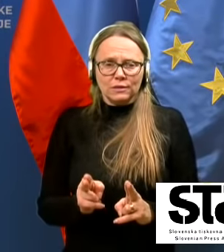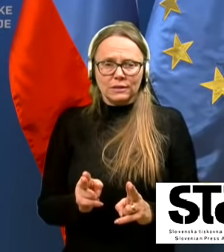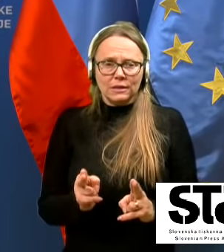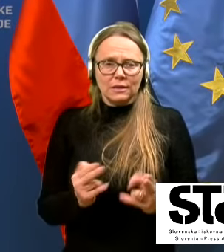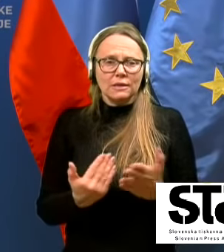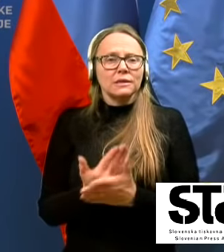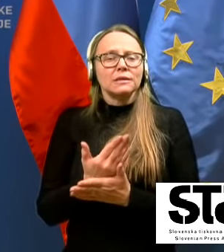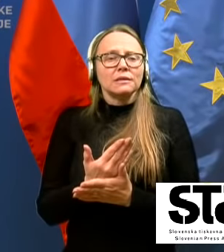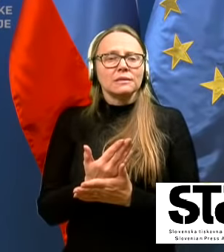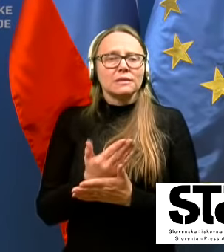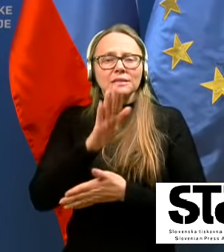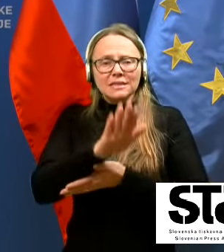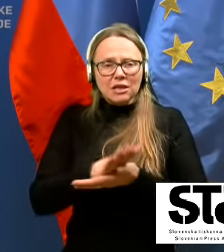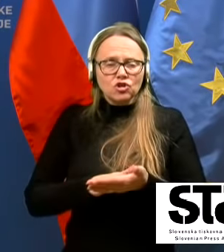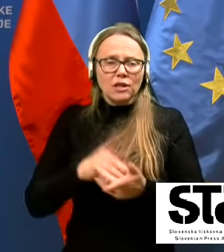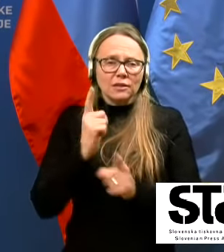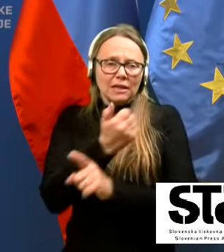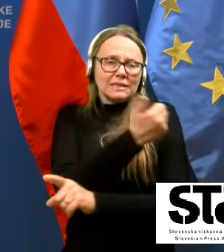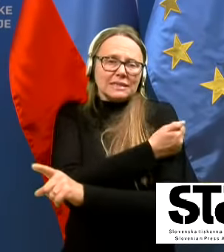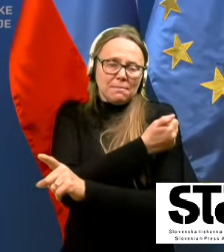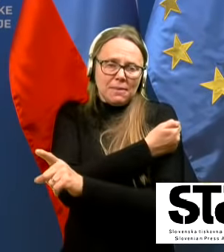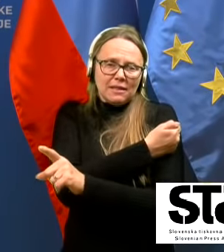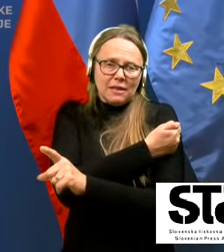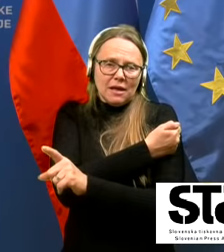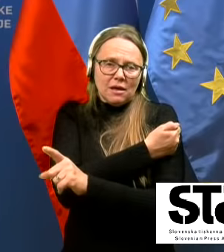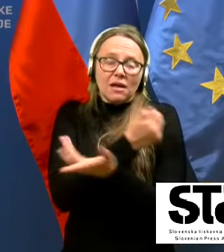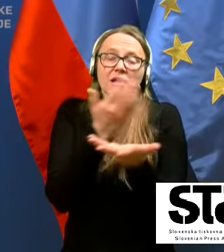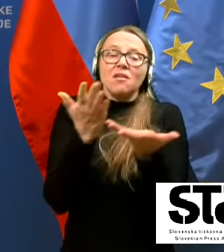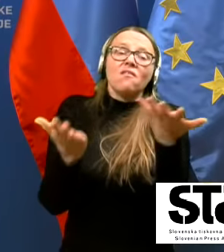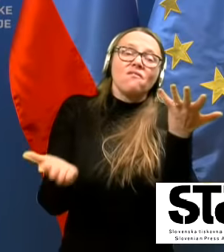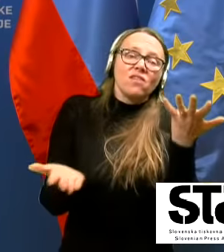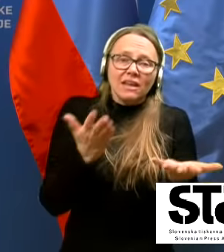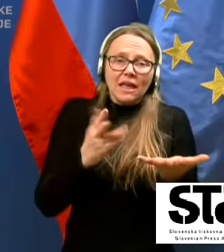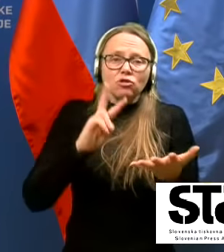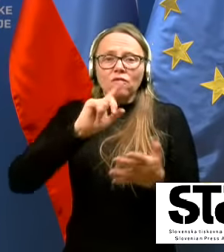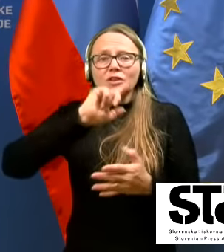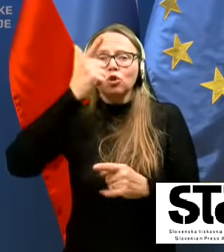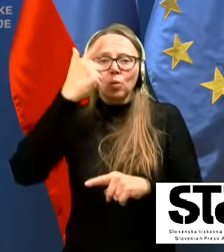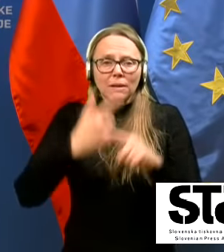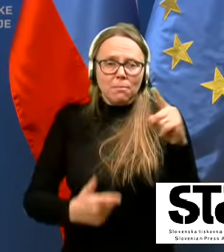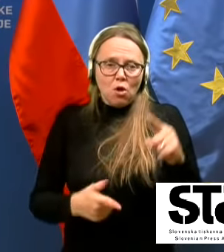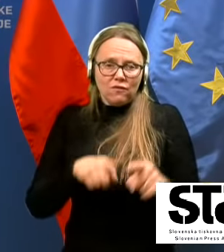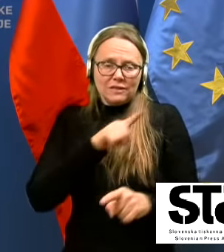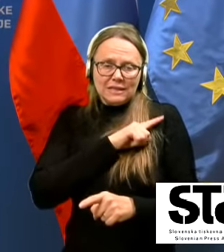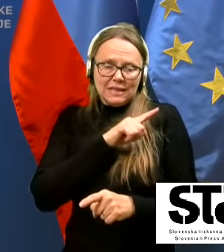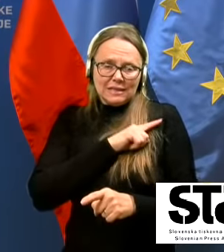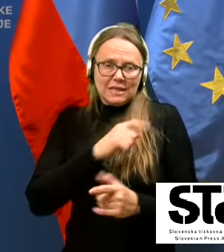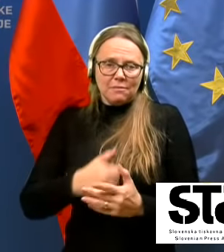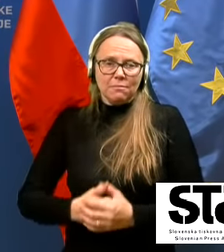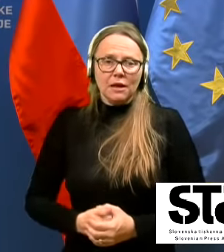začetek tudi cepljenja, verjetno v drugi polovici decembra,